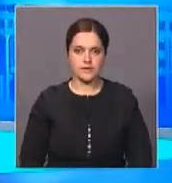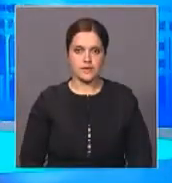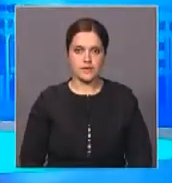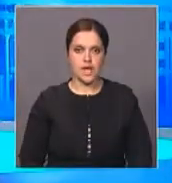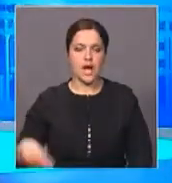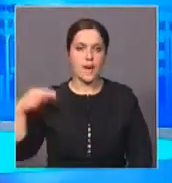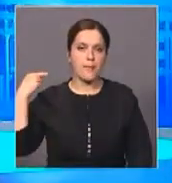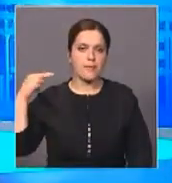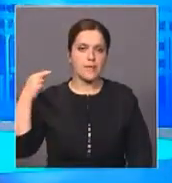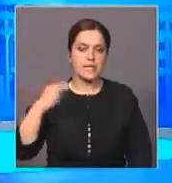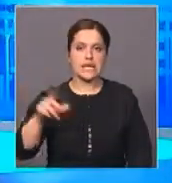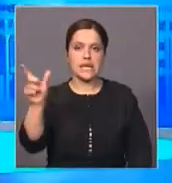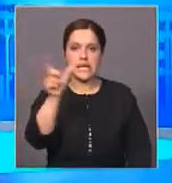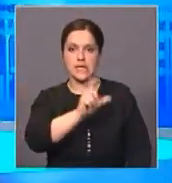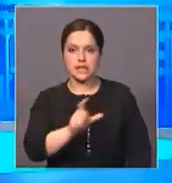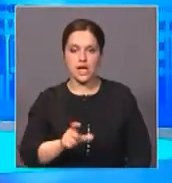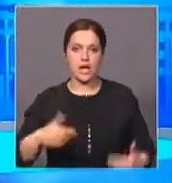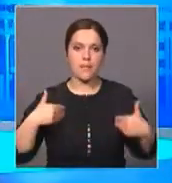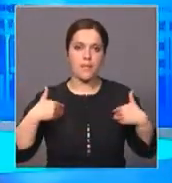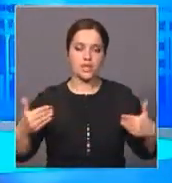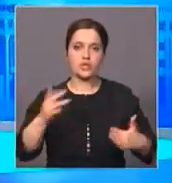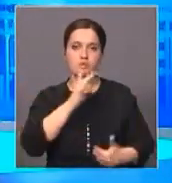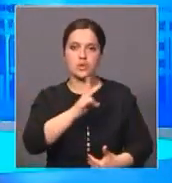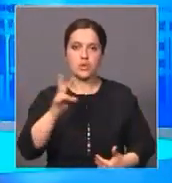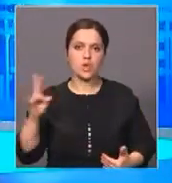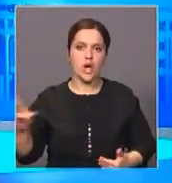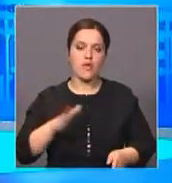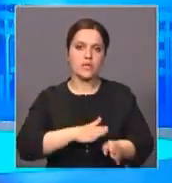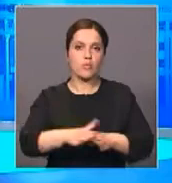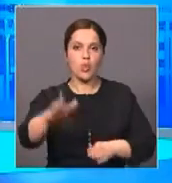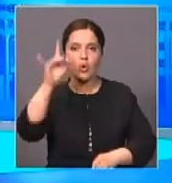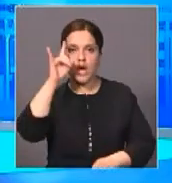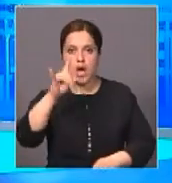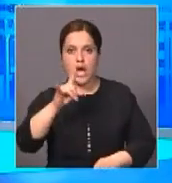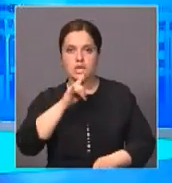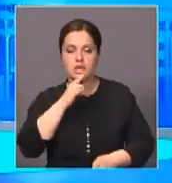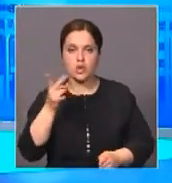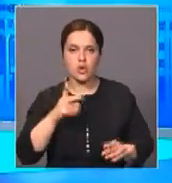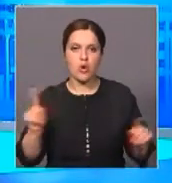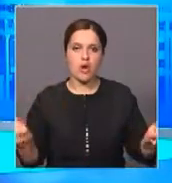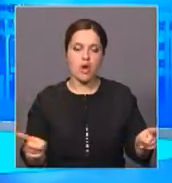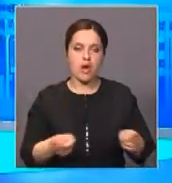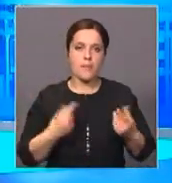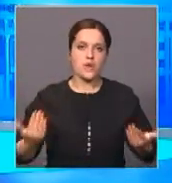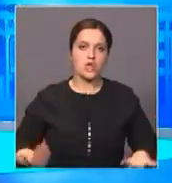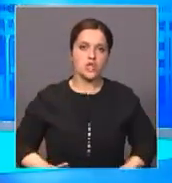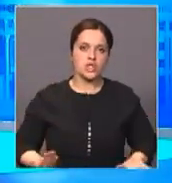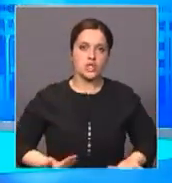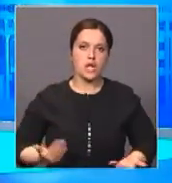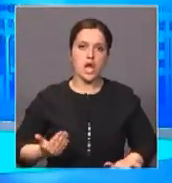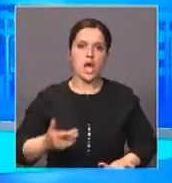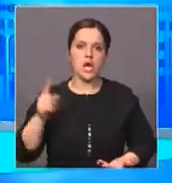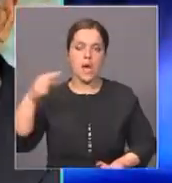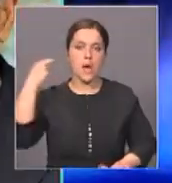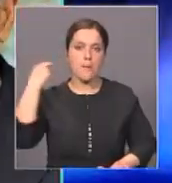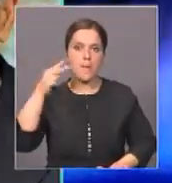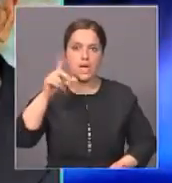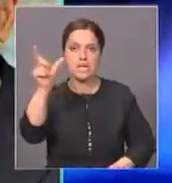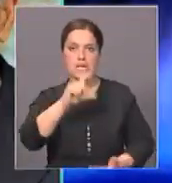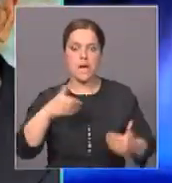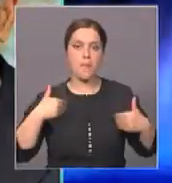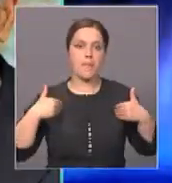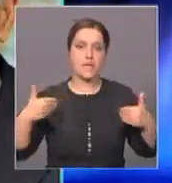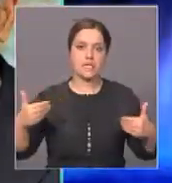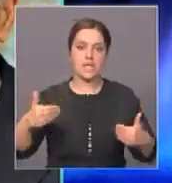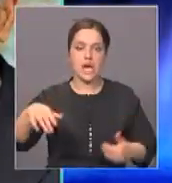Президент Италии пожелал Нурсултану Назарбаеву и всему Казахстану благосостояния и процветания. Серджио Моторелло поздравил главу нашего